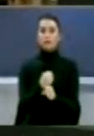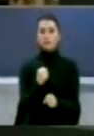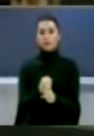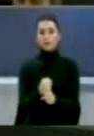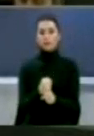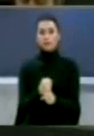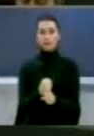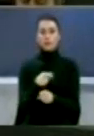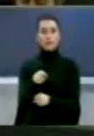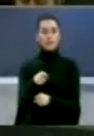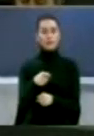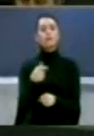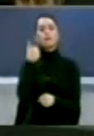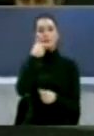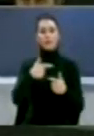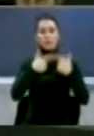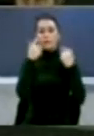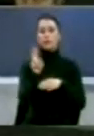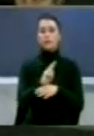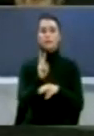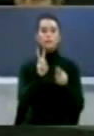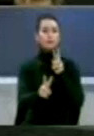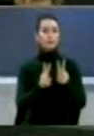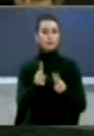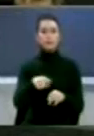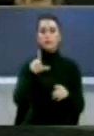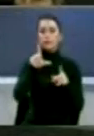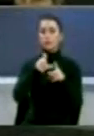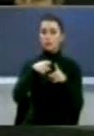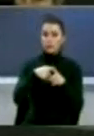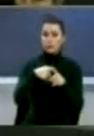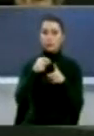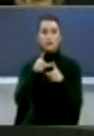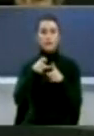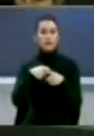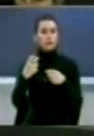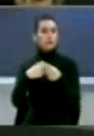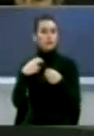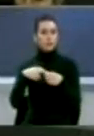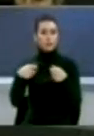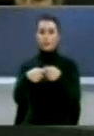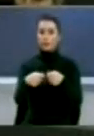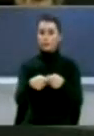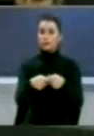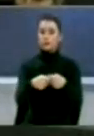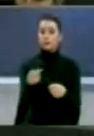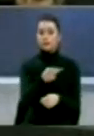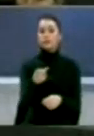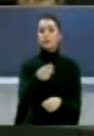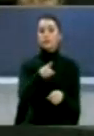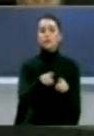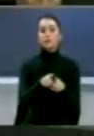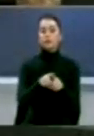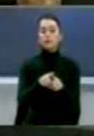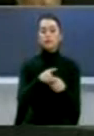Përpozim plan e formalizon mashtrimin dhe qëllimin e LDKs dhe PDKs Që në këtë koalicion qeveritar të angazhon më shumë për kërkesat